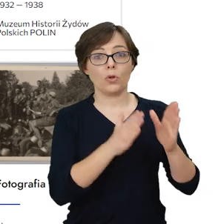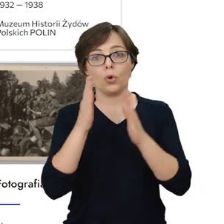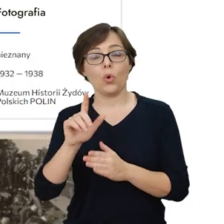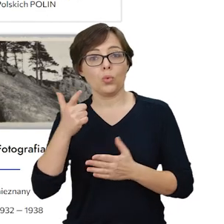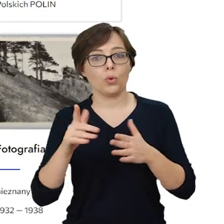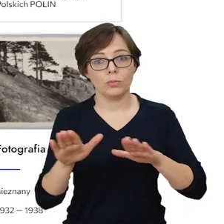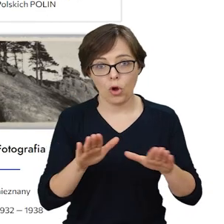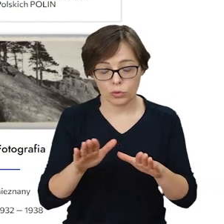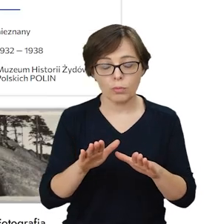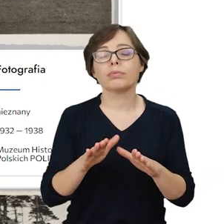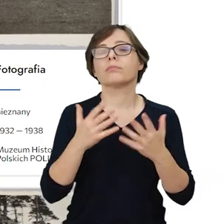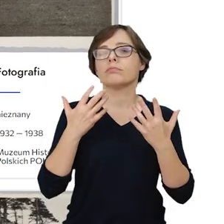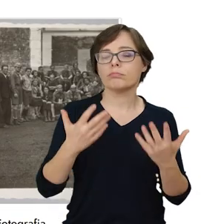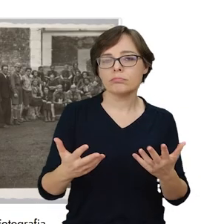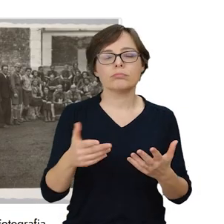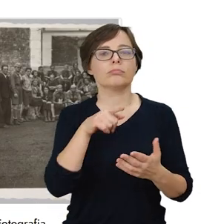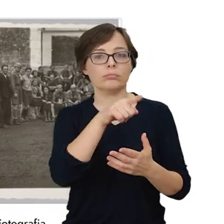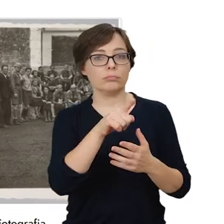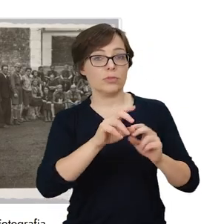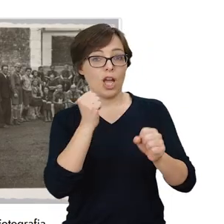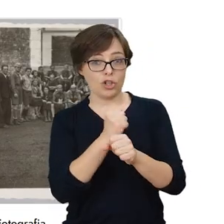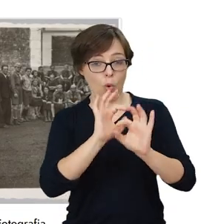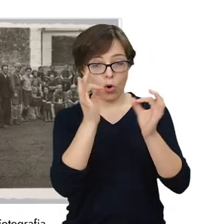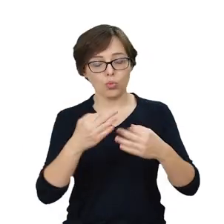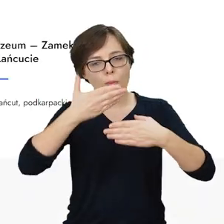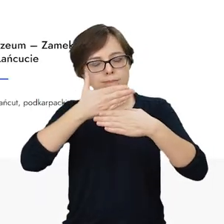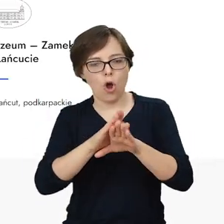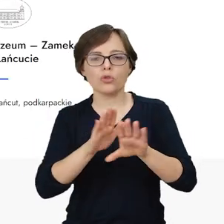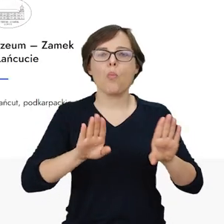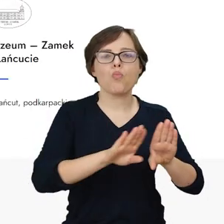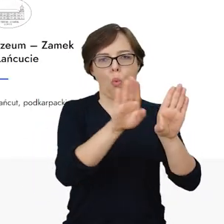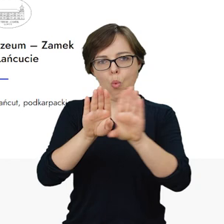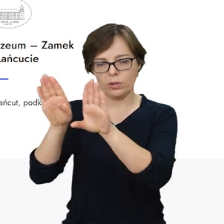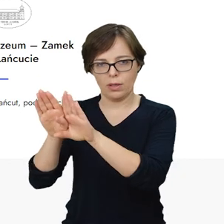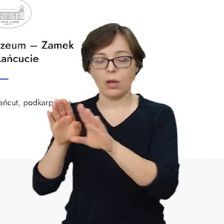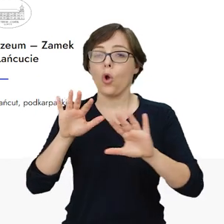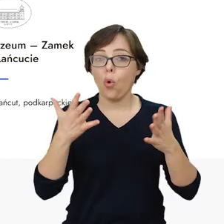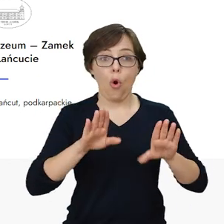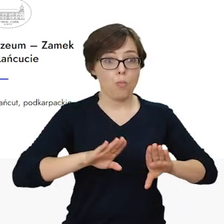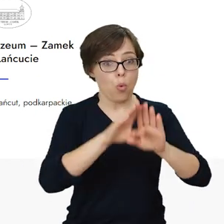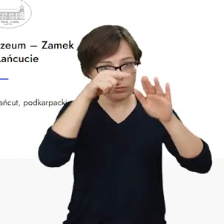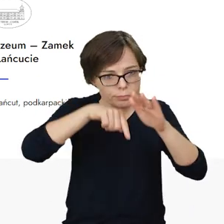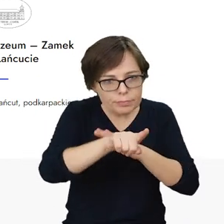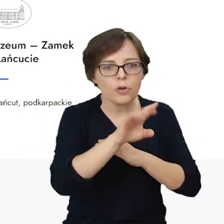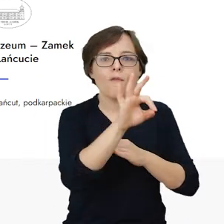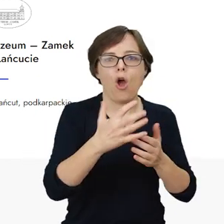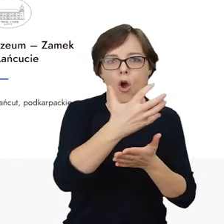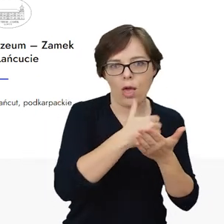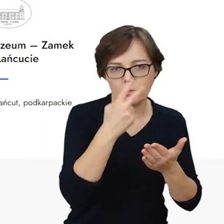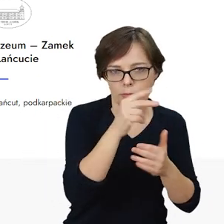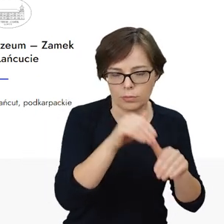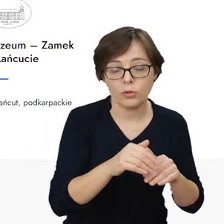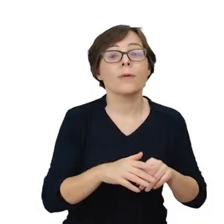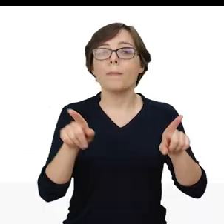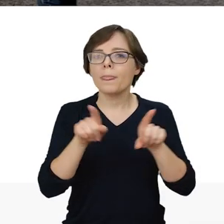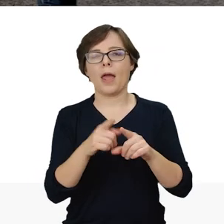Kolejny sposób to jest podział dzieł sztuki na muzea, możemy je oglądać poprzez każde muzeum osobne i